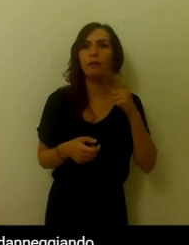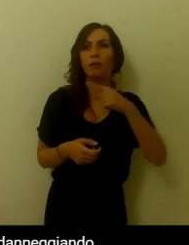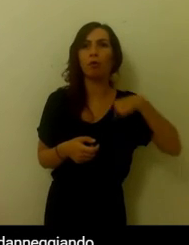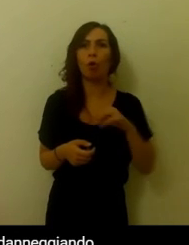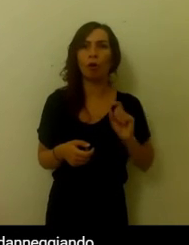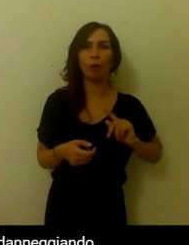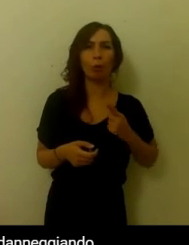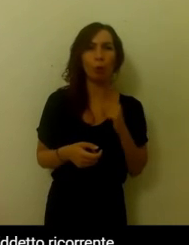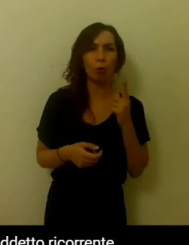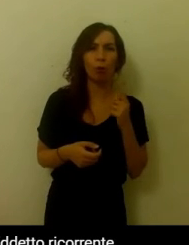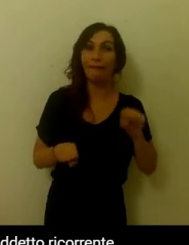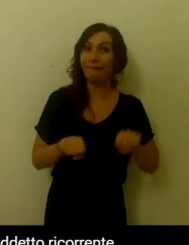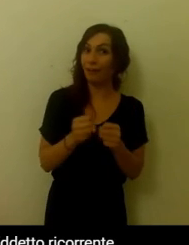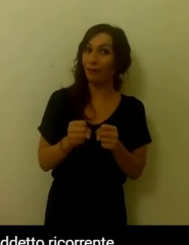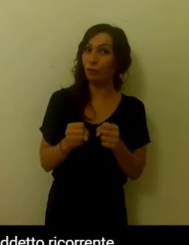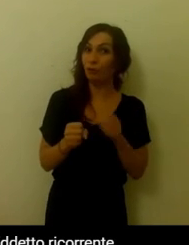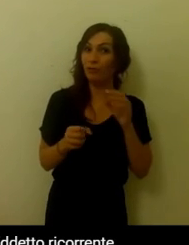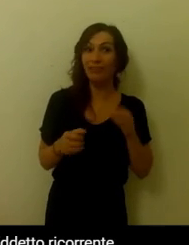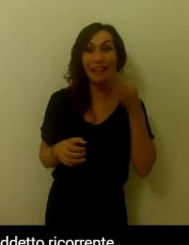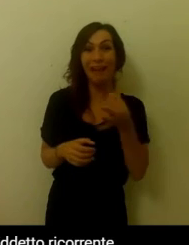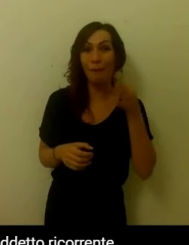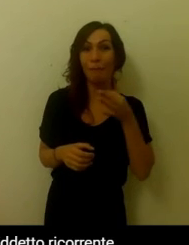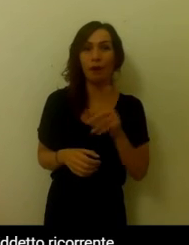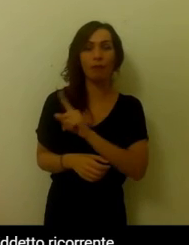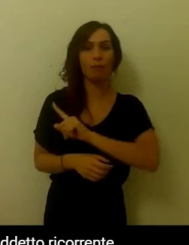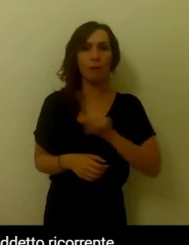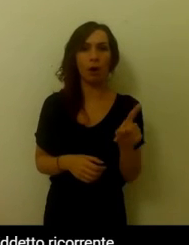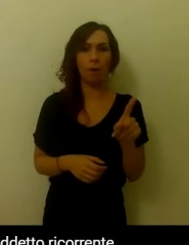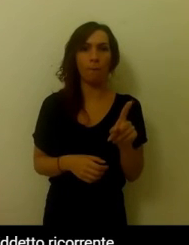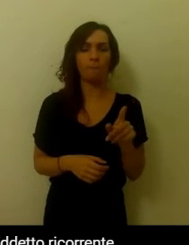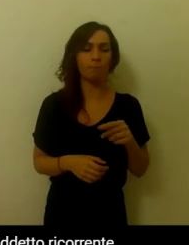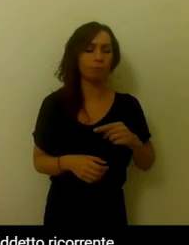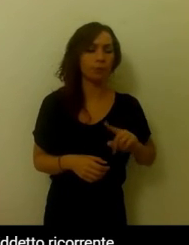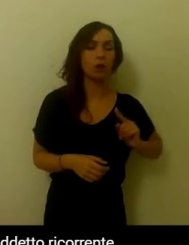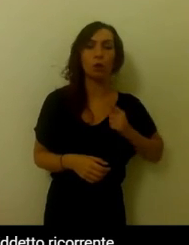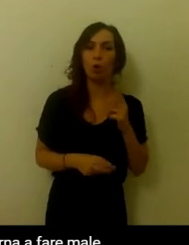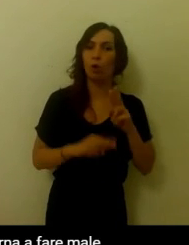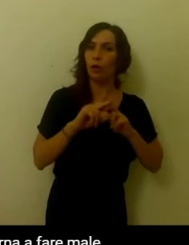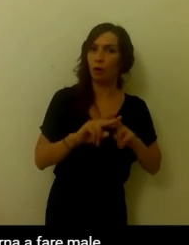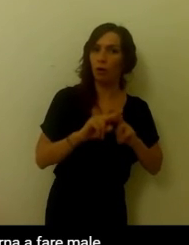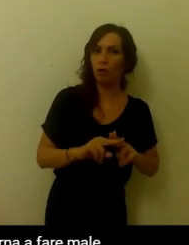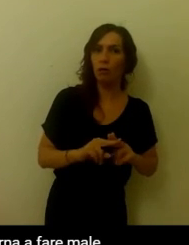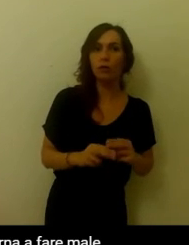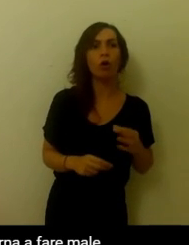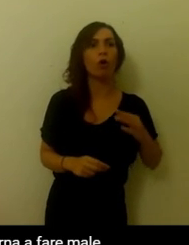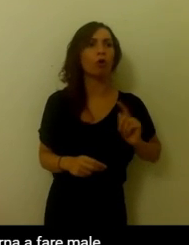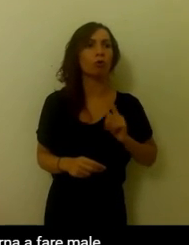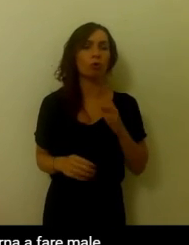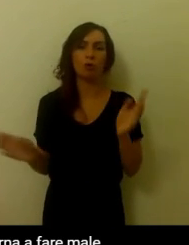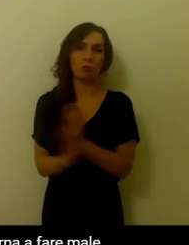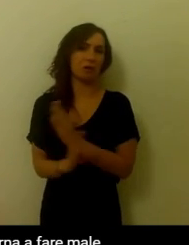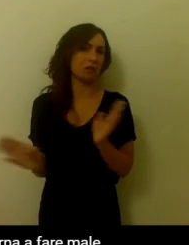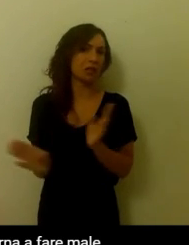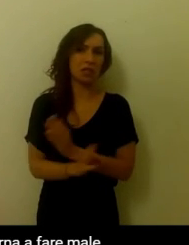stiamo per forza danneggiandoci. Questo sia nel dolore cronico che nel dolore cosiddetto ricorrente, ovvero quando l'articolazione ogni tanto